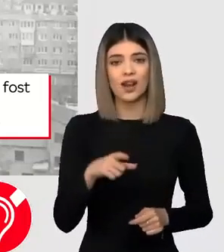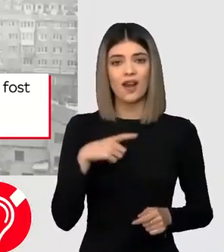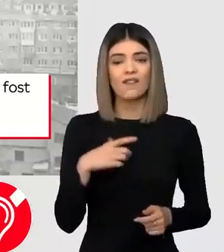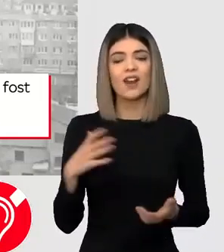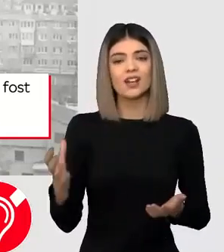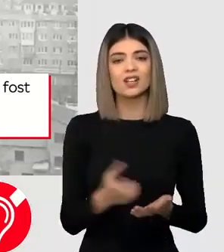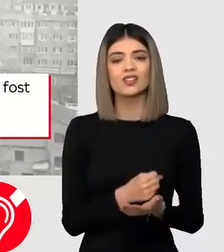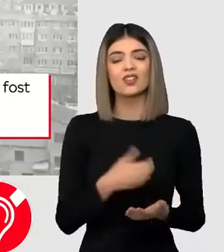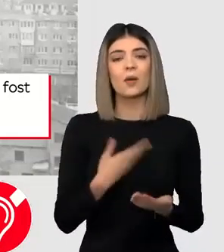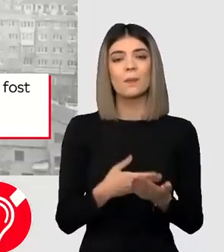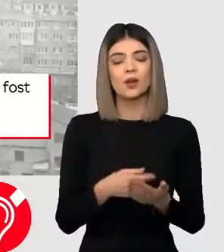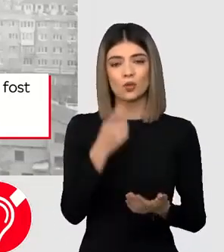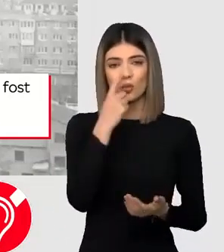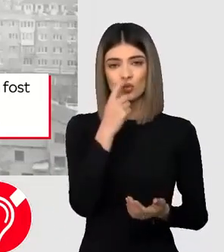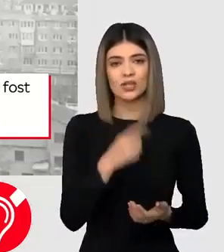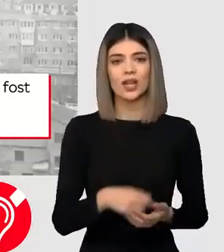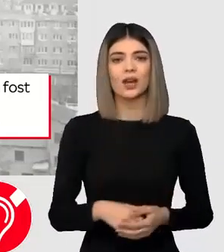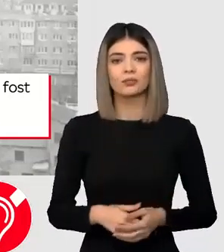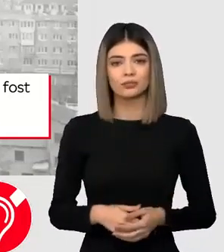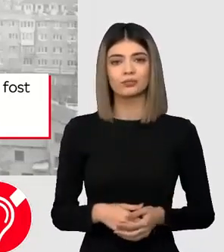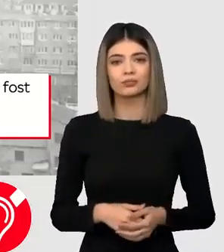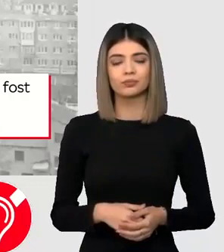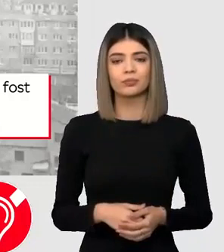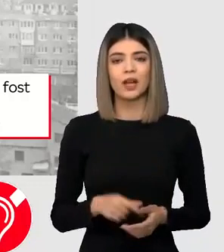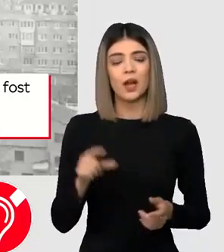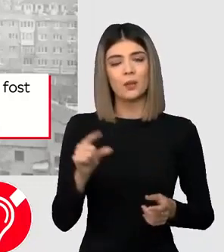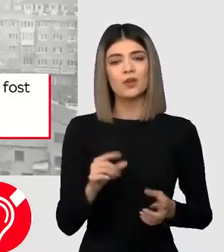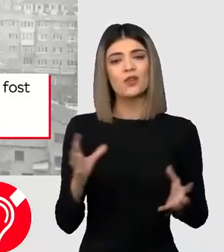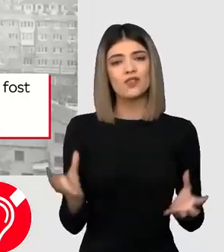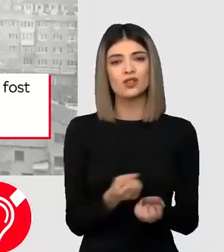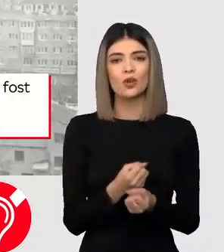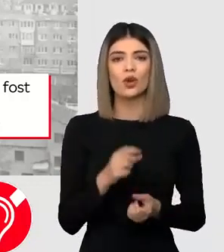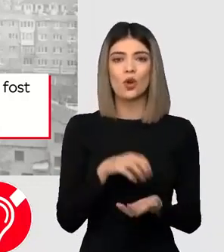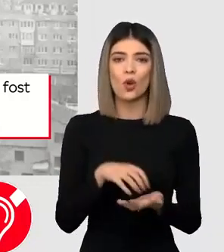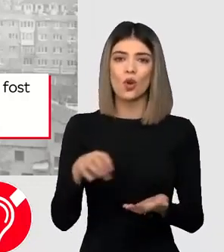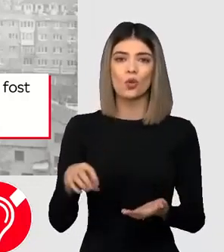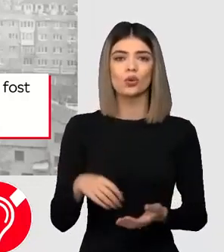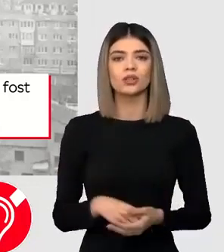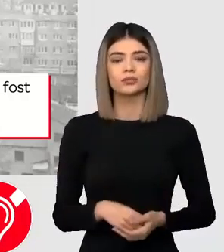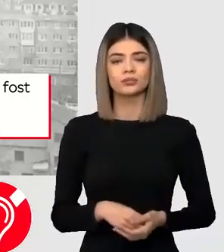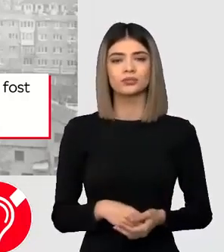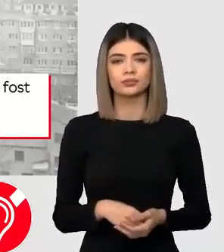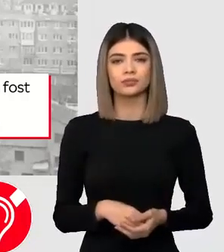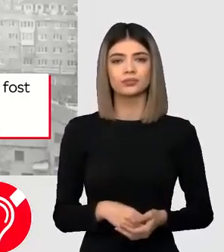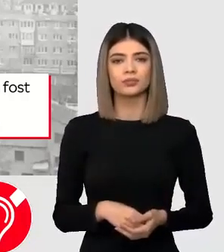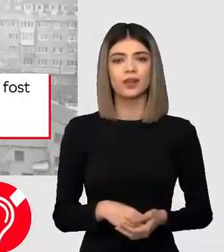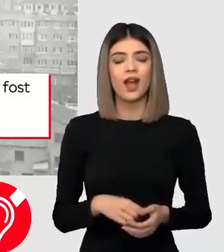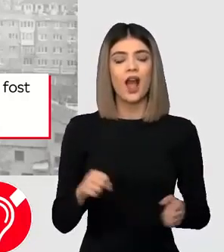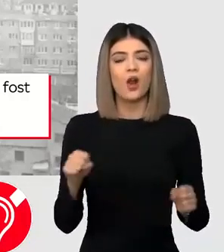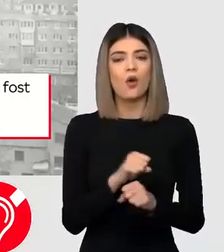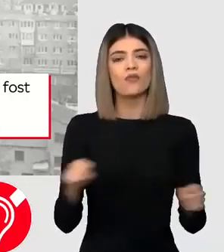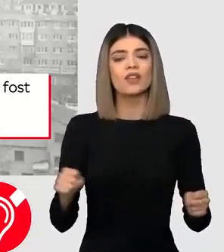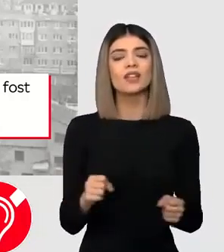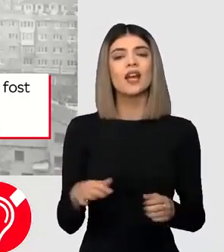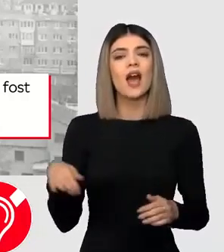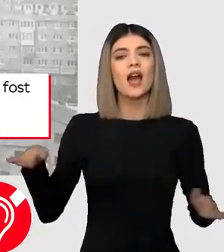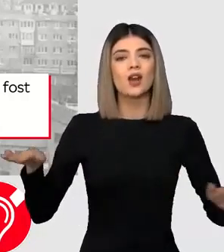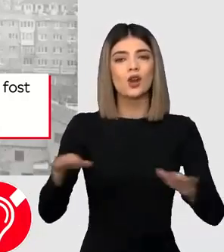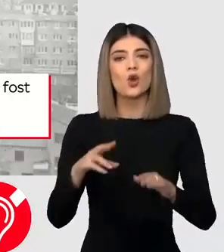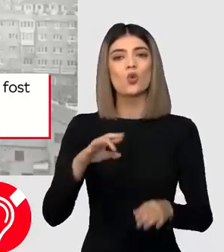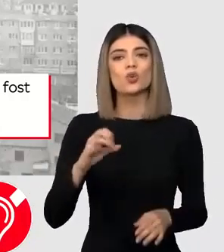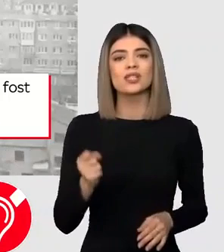asaltului rusesc, înregistrând totodată mici victorii. Recent, forțele armate ucrainene au lovit un elicopter militar rusesc E